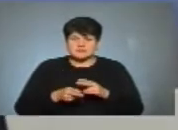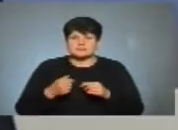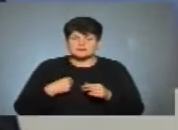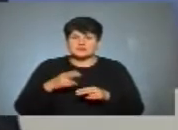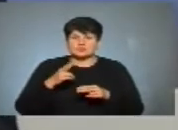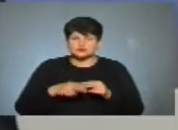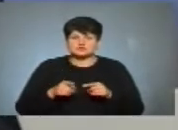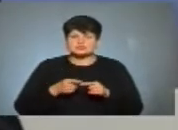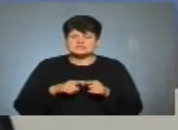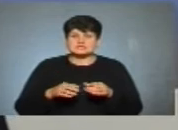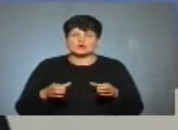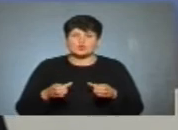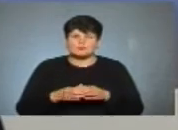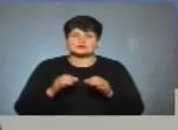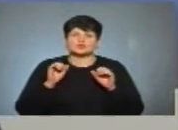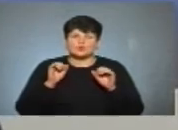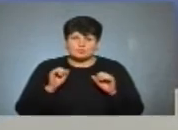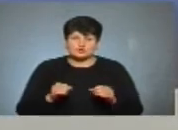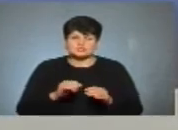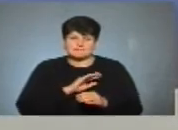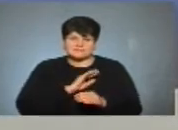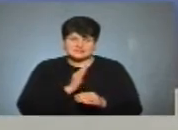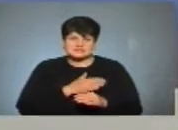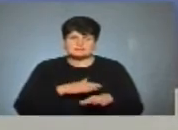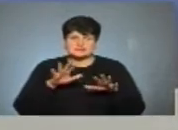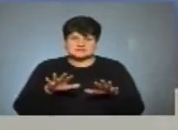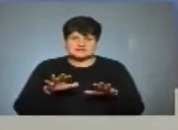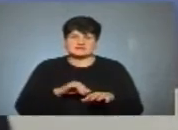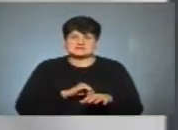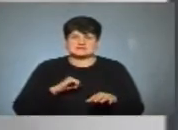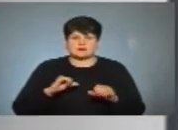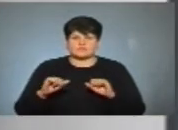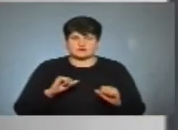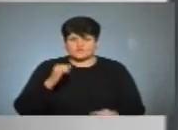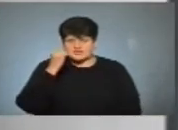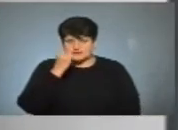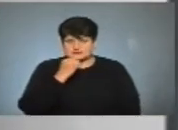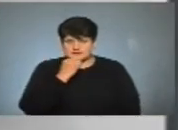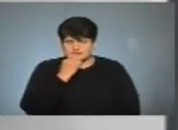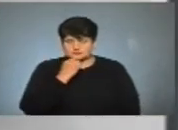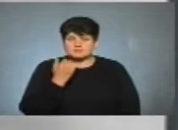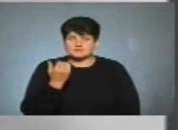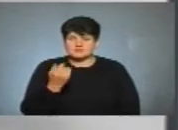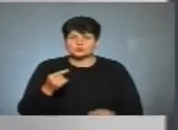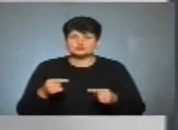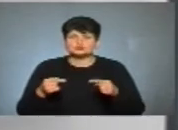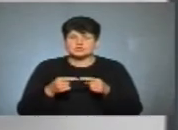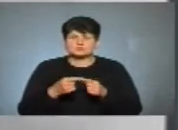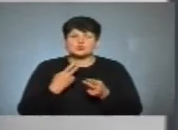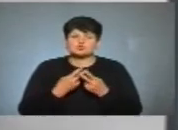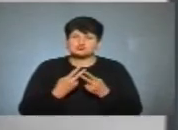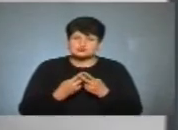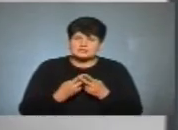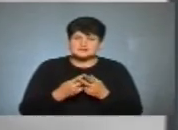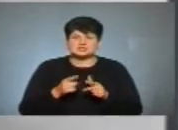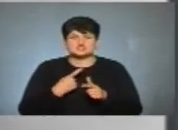переконані, що ці команди можуть суттєво підсилити місцеве самоврядування. А тепер ще уточніть про судимість і арешт. Чи